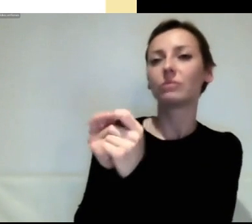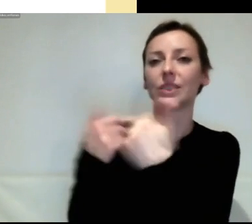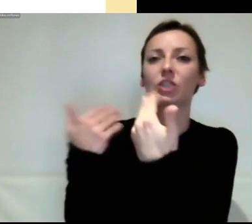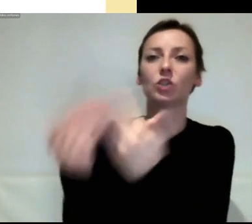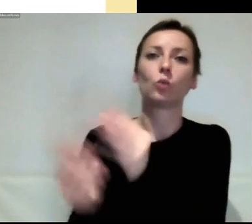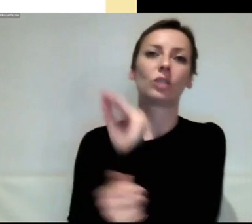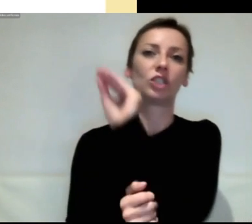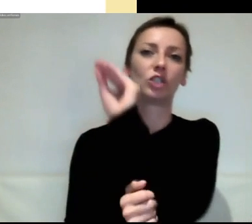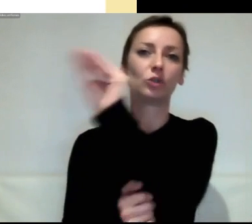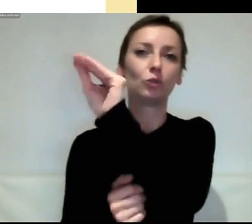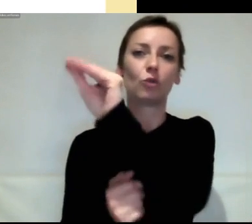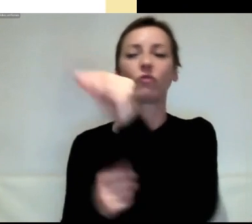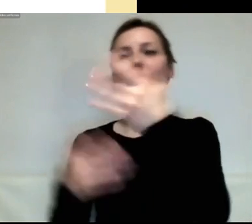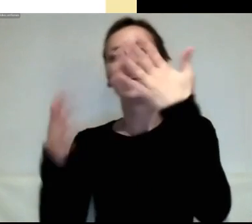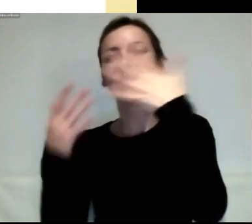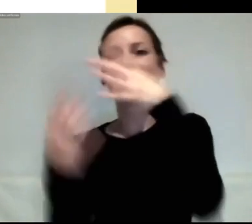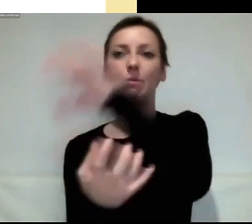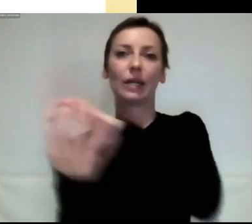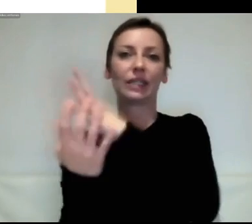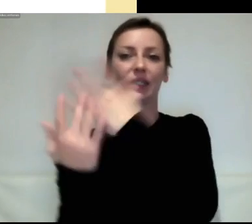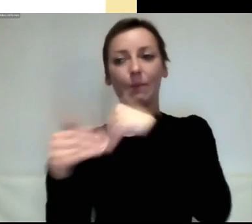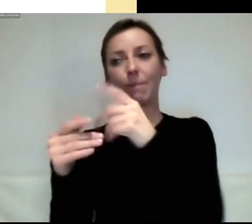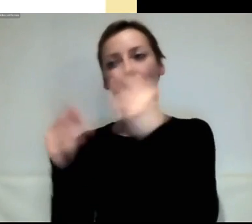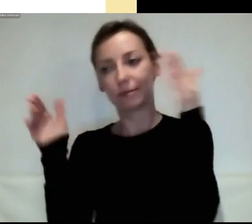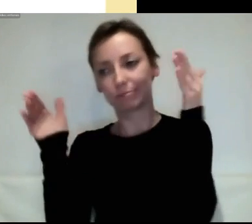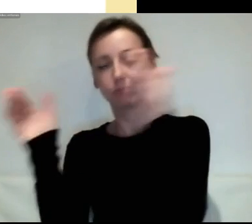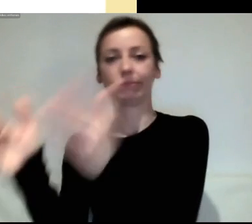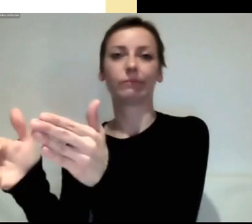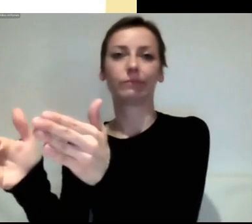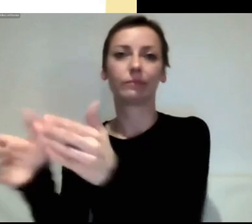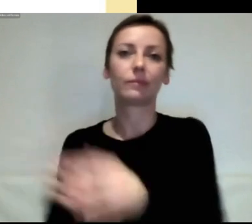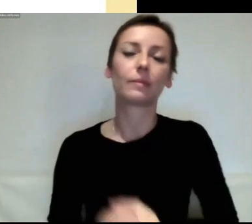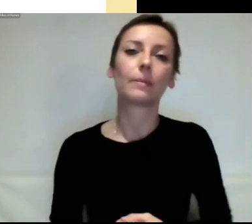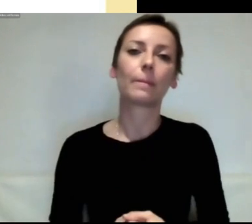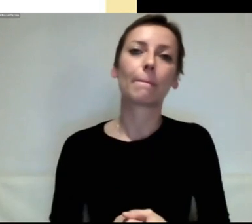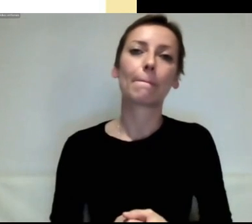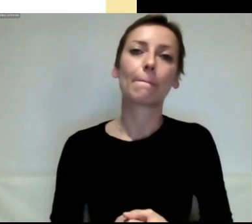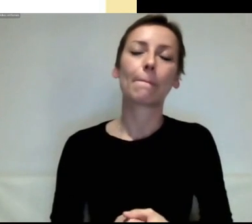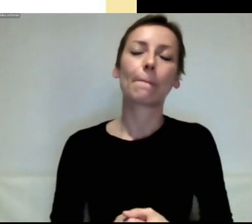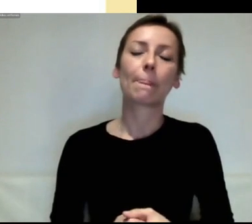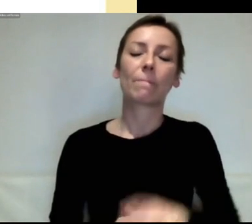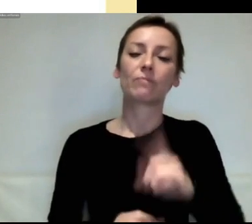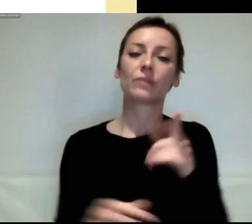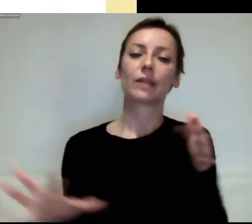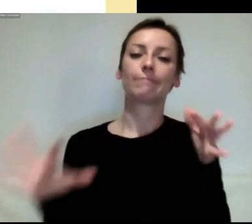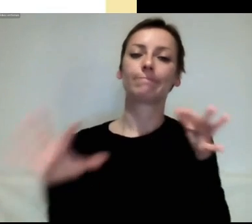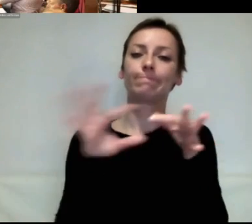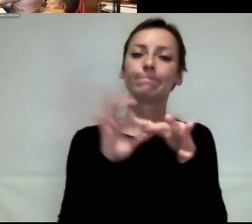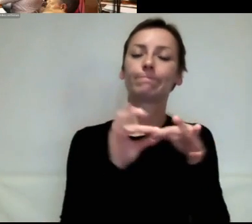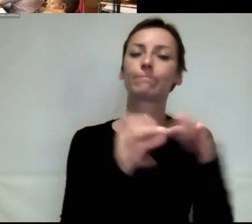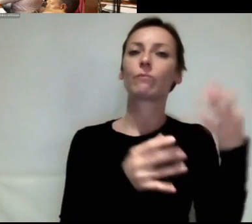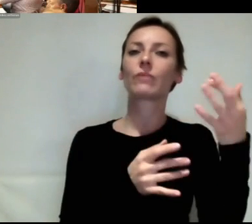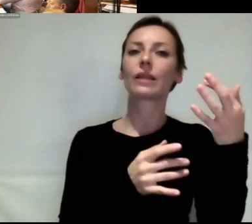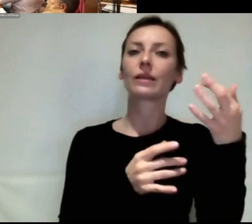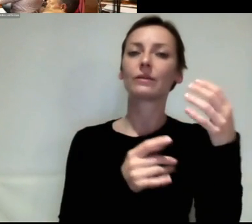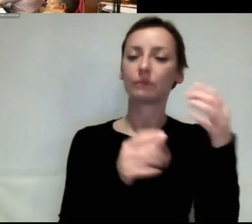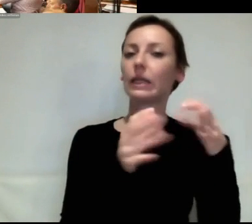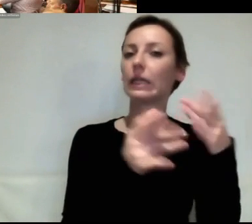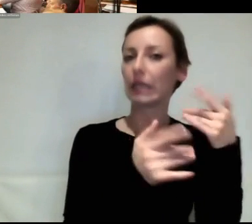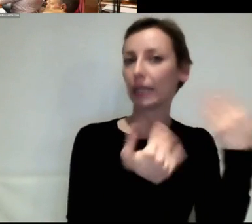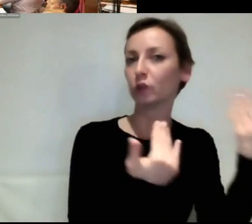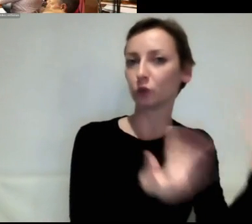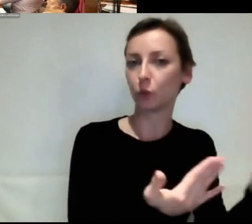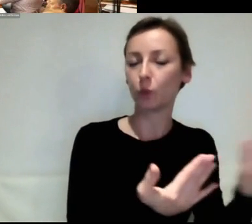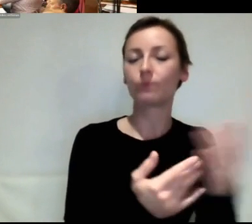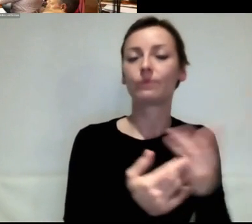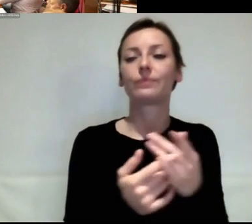Klimakrise gelenkt. Das zu Irland. Jetzt noch ein ganz aktuelles Beispiel aus Frankreich. Dort hat der